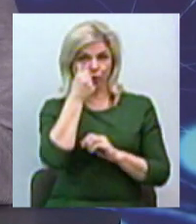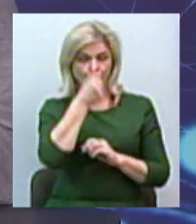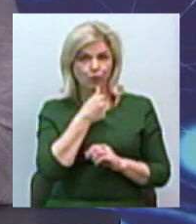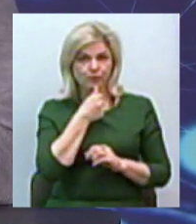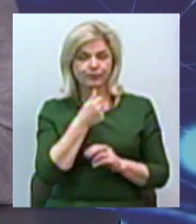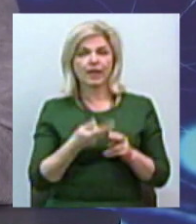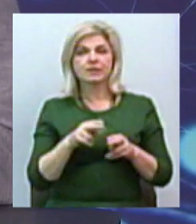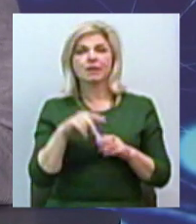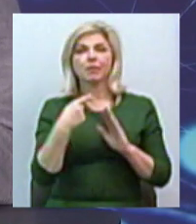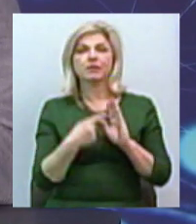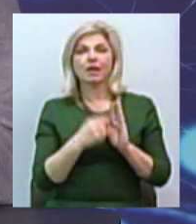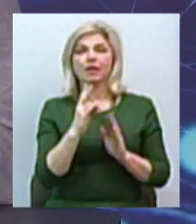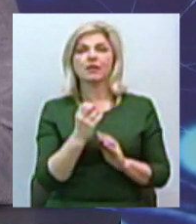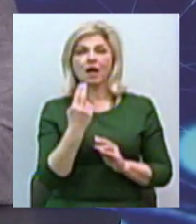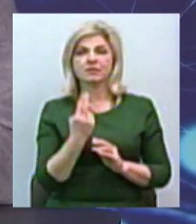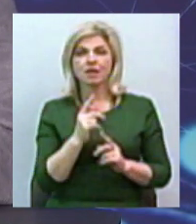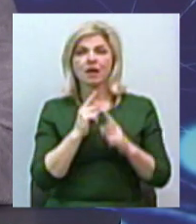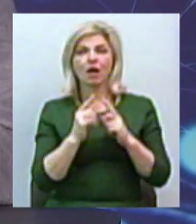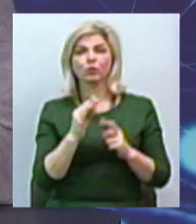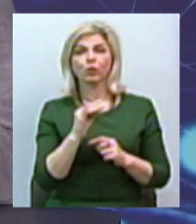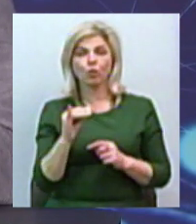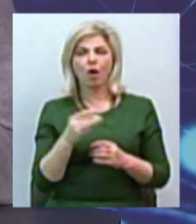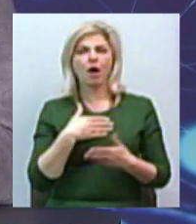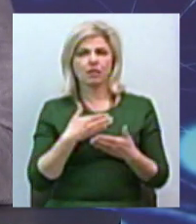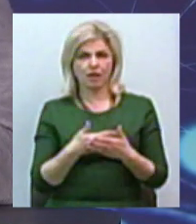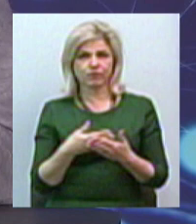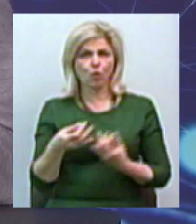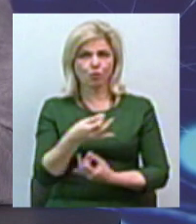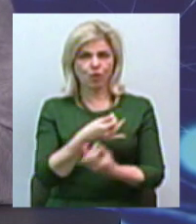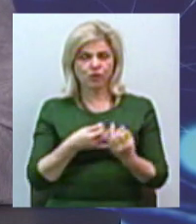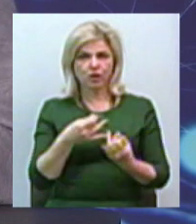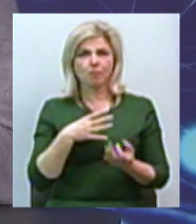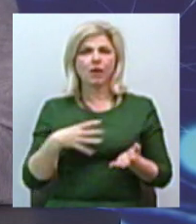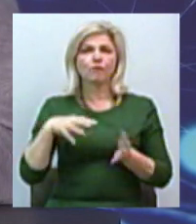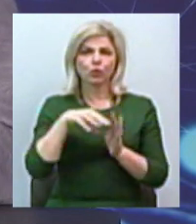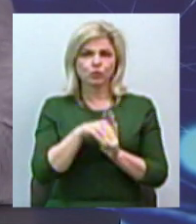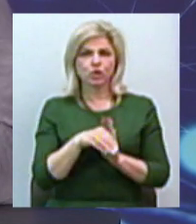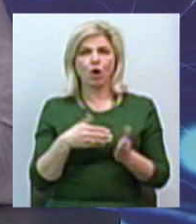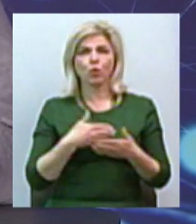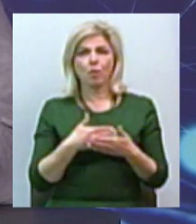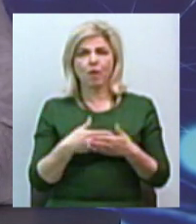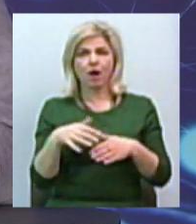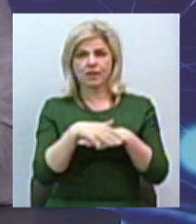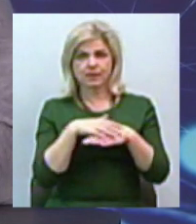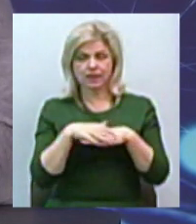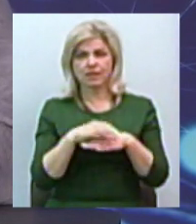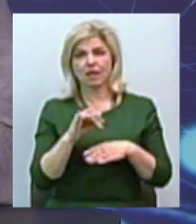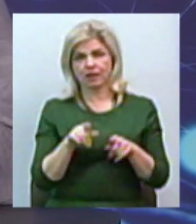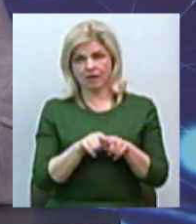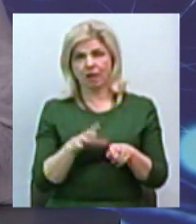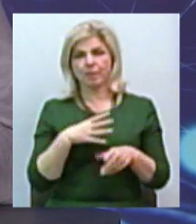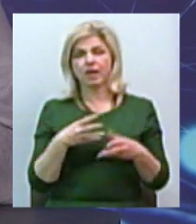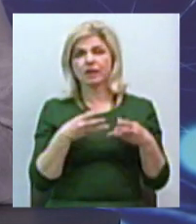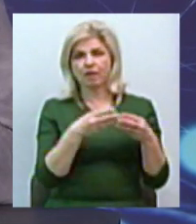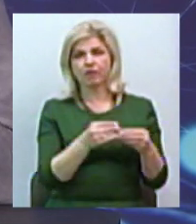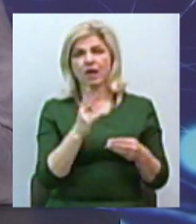питання Національною Радою активно обговорювалося, залучалася громадськість. Саме таким чином здійснювався тиск